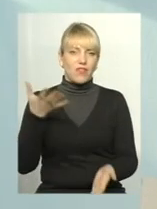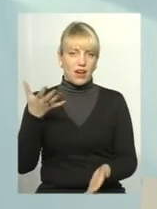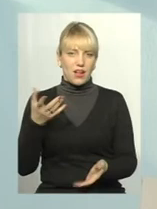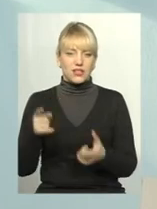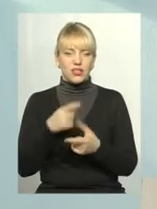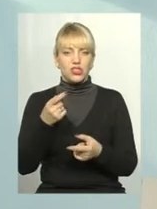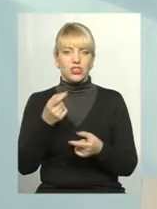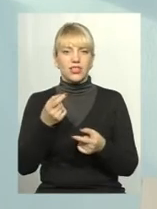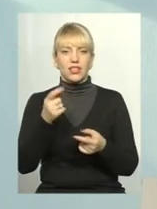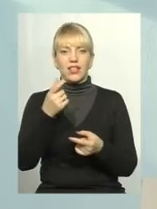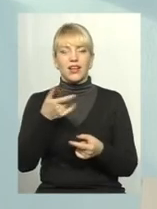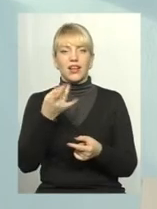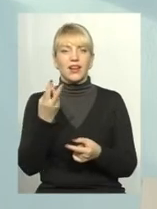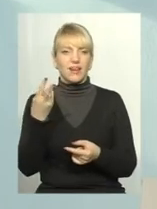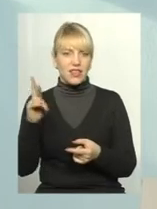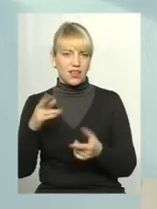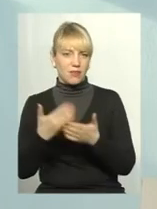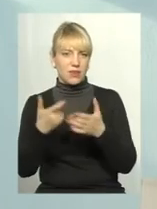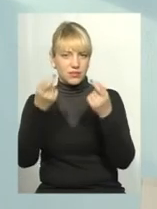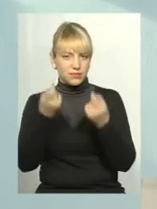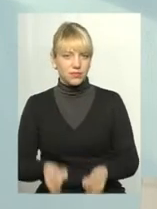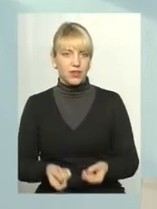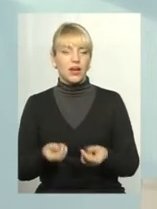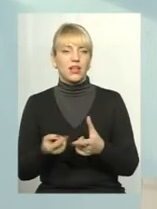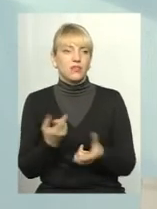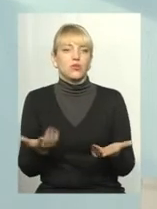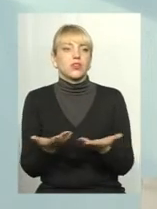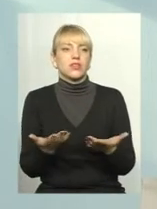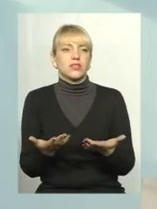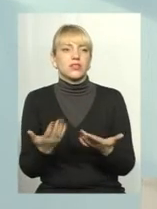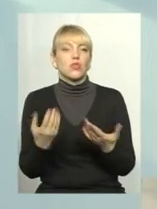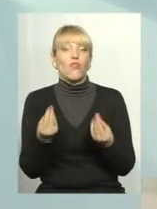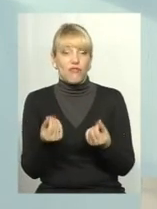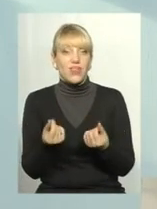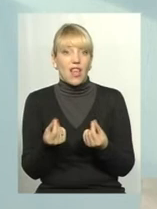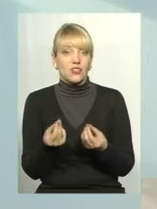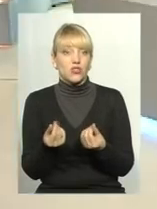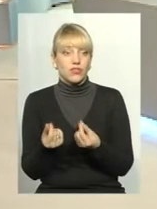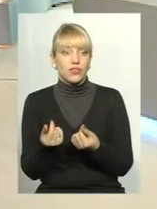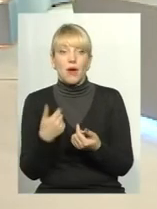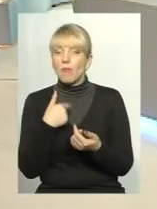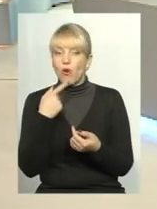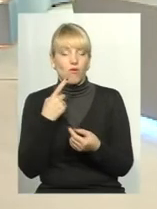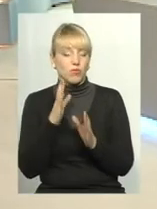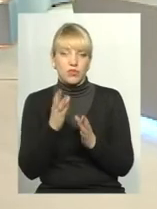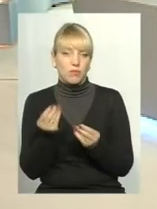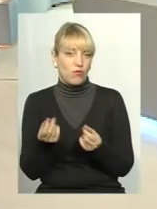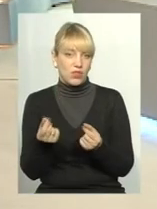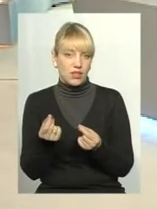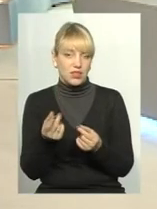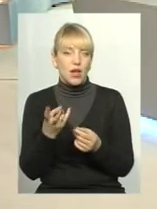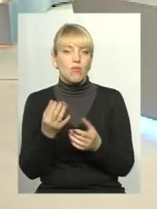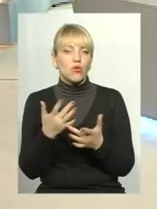гривні, якісь... Ну, різні фінанси... Ми говоримо про фінанси. Через те різні